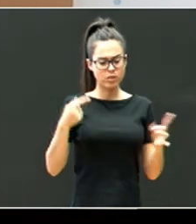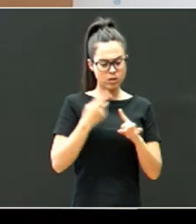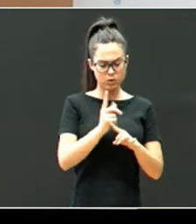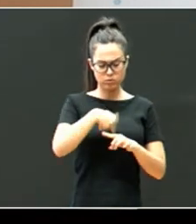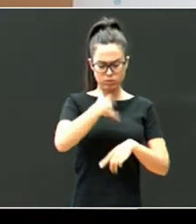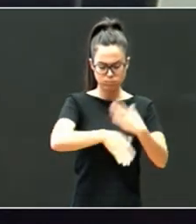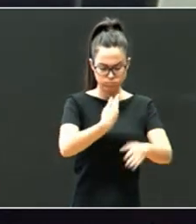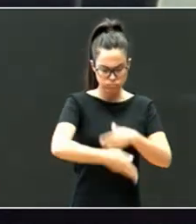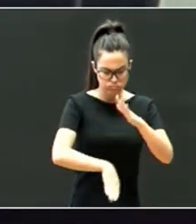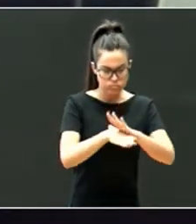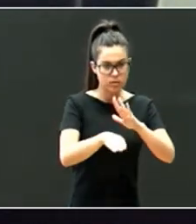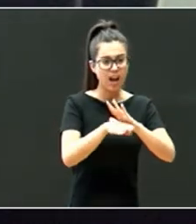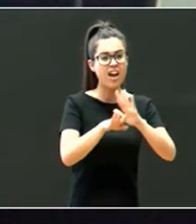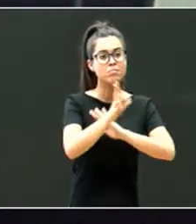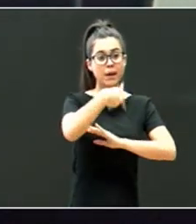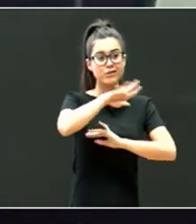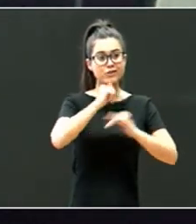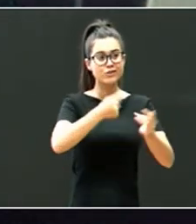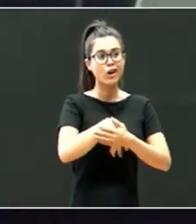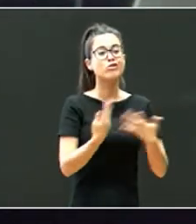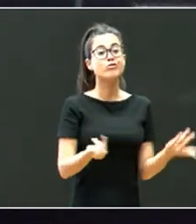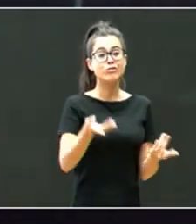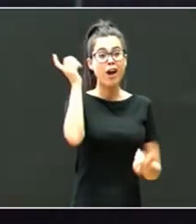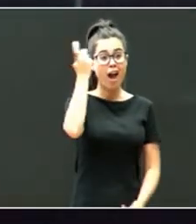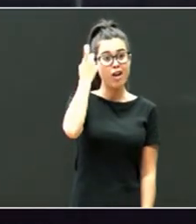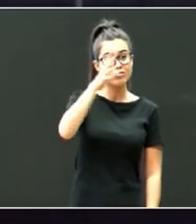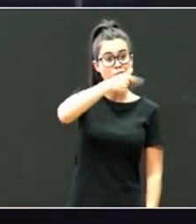erantzun, hobia, emuteko ikaslei.